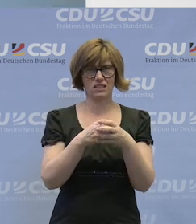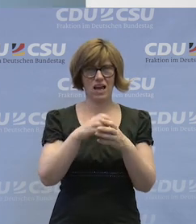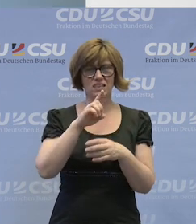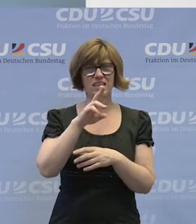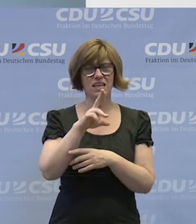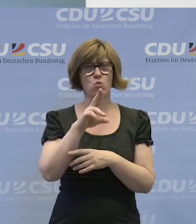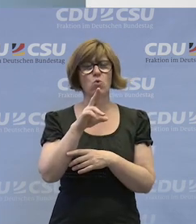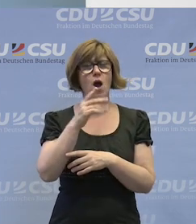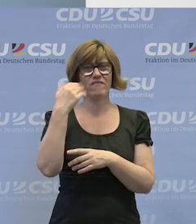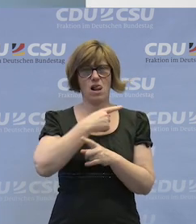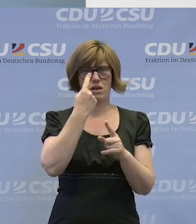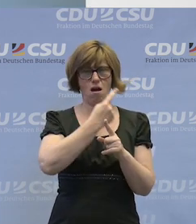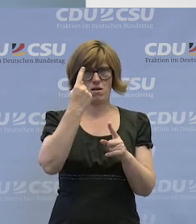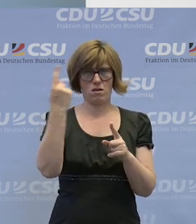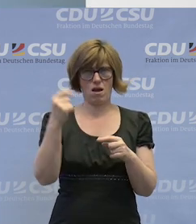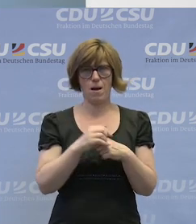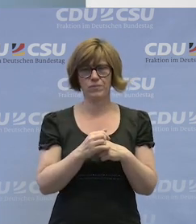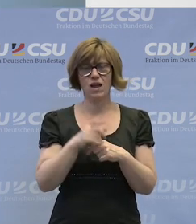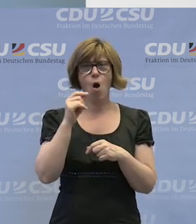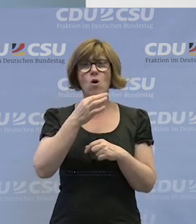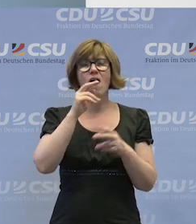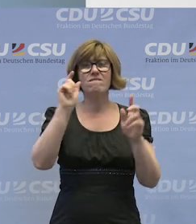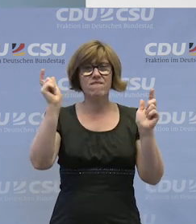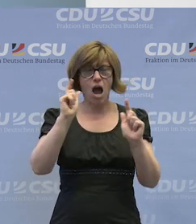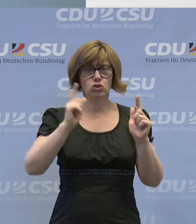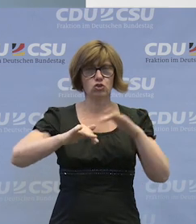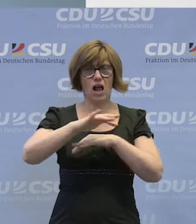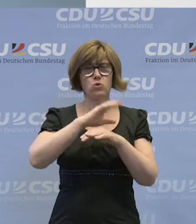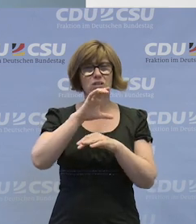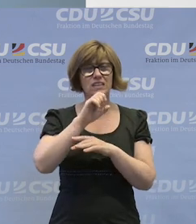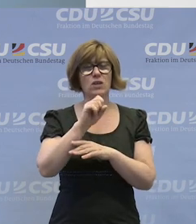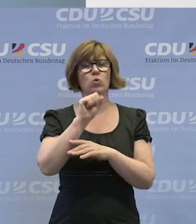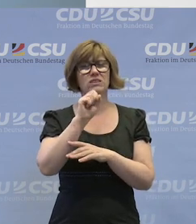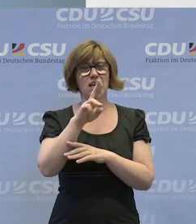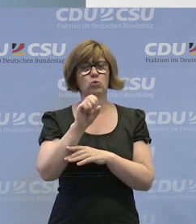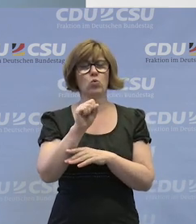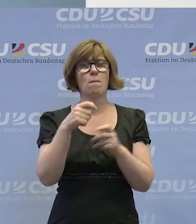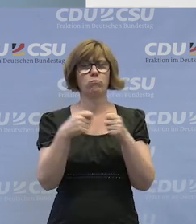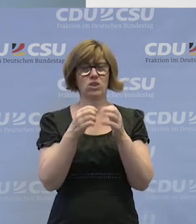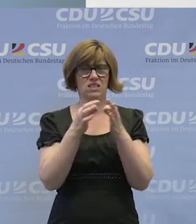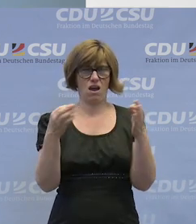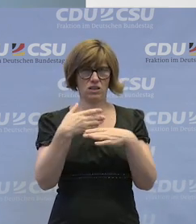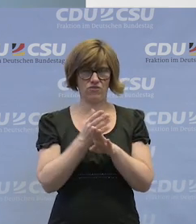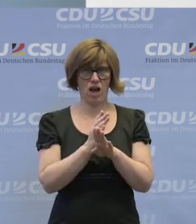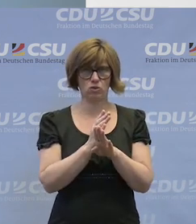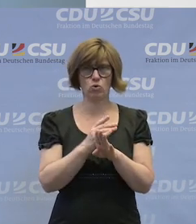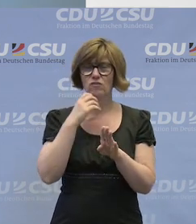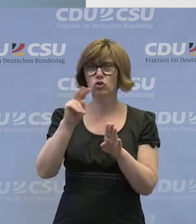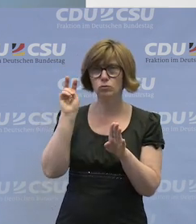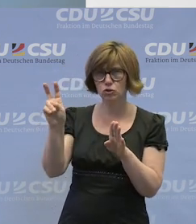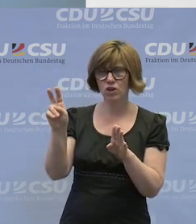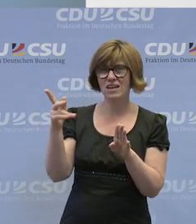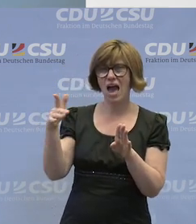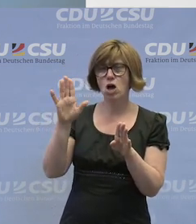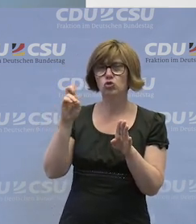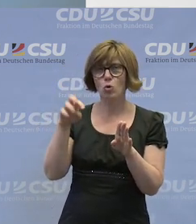CDU-CSU seit einigen Jahren. Es ist ja auch eine Veranstaltung der CDU-CSU-Bundestag. Und ich wollte sagen, was der Herr